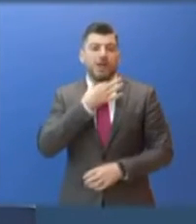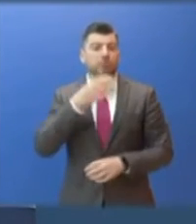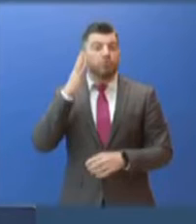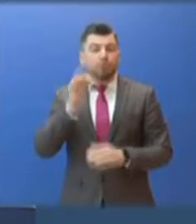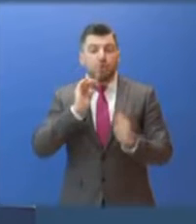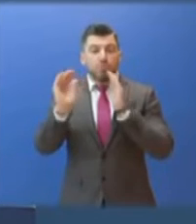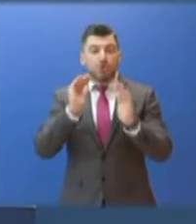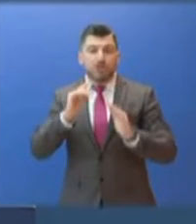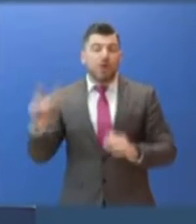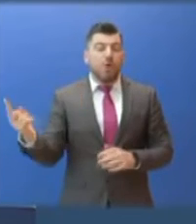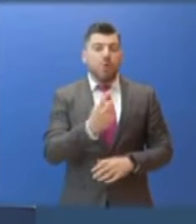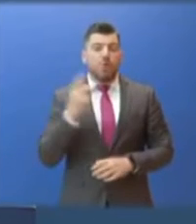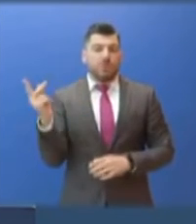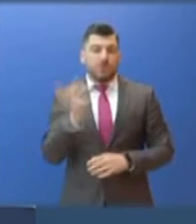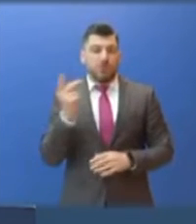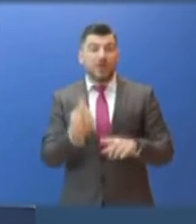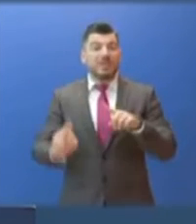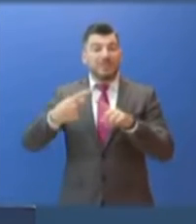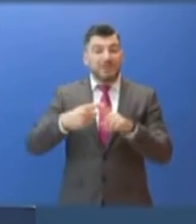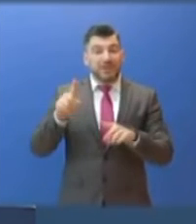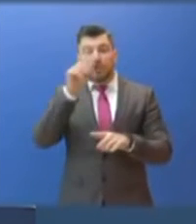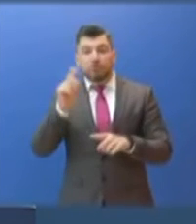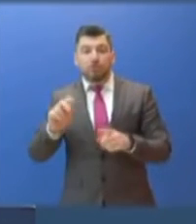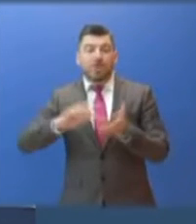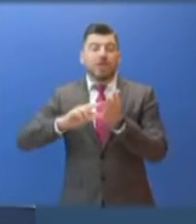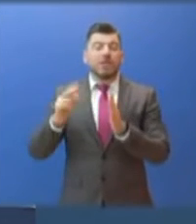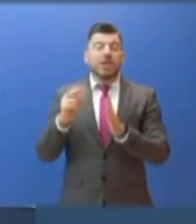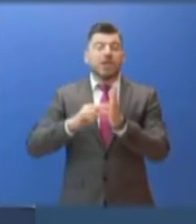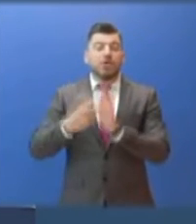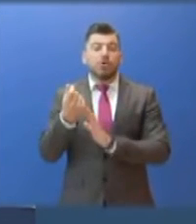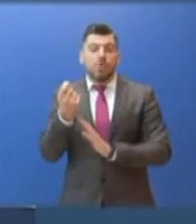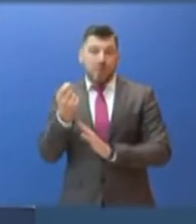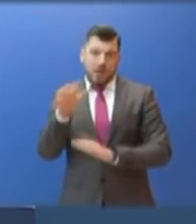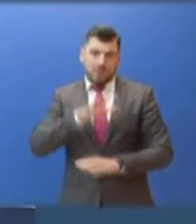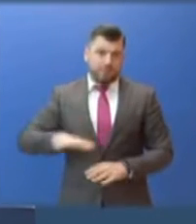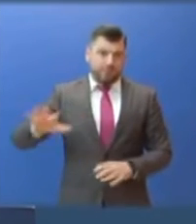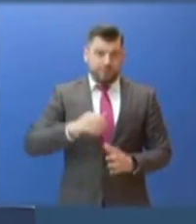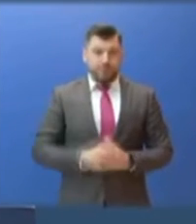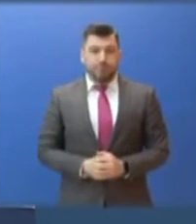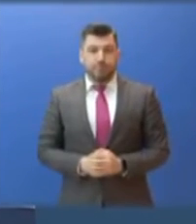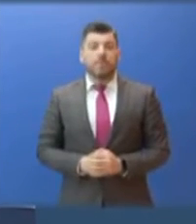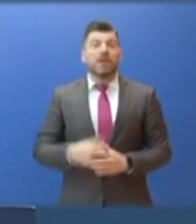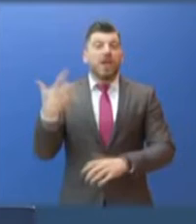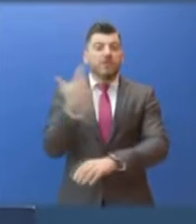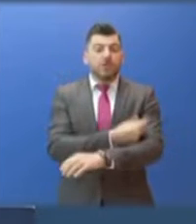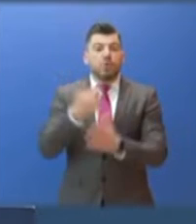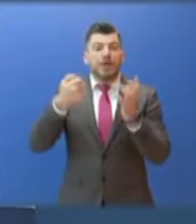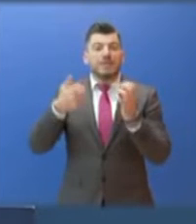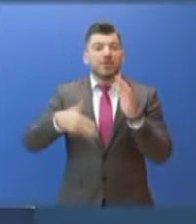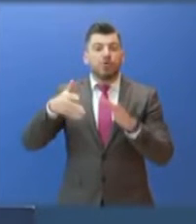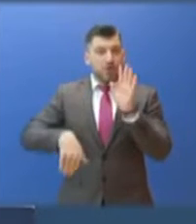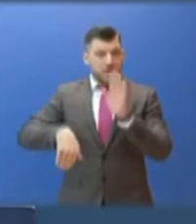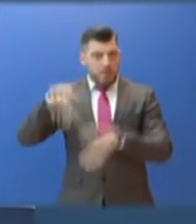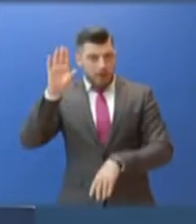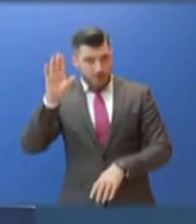διασφάλιση του κοινωνικού οικονομικού βίου. Για τον εμβολιασμό των συμπολιτών μας από 60 ετών και πάνω υπενθυμίζεται ότι οι